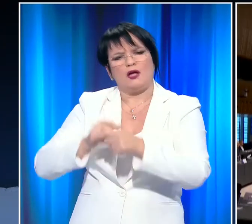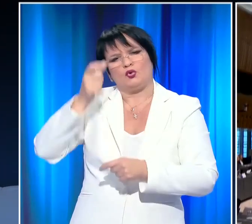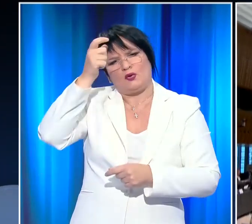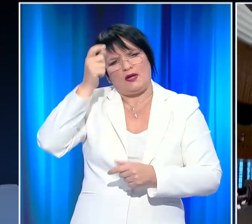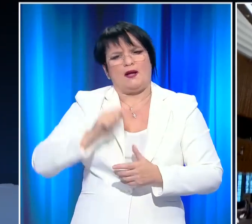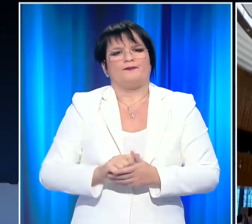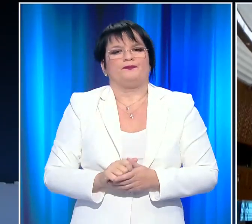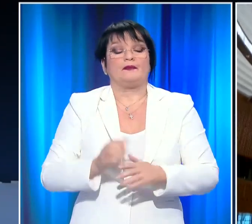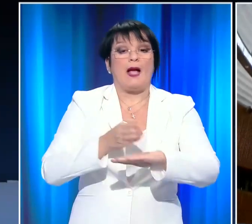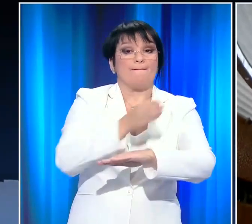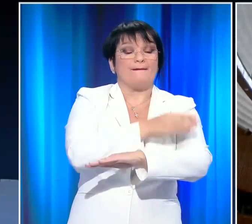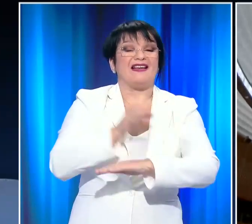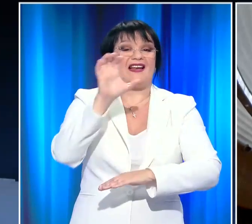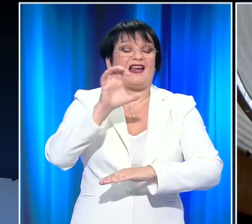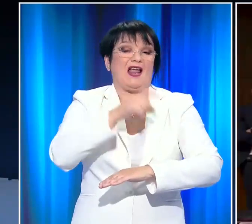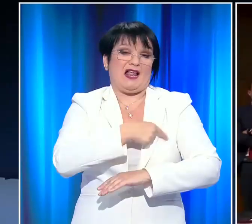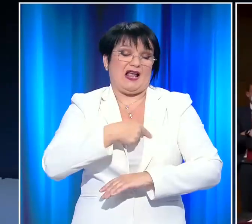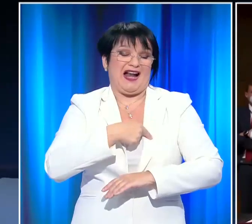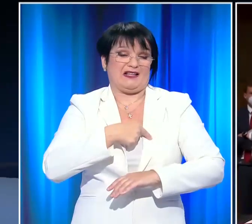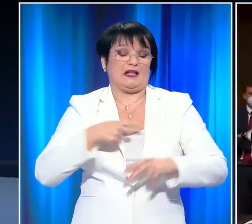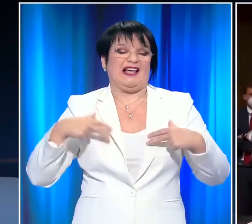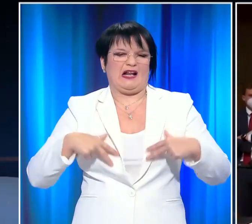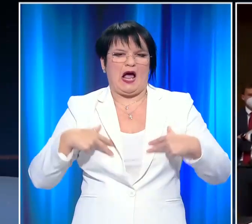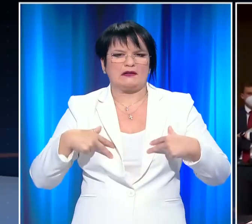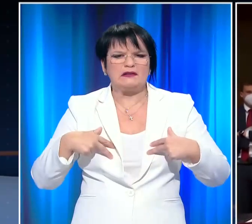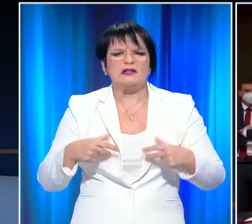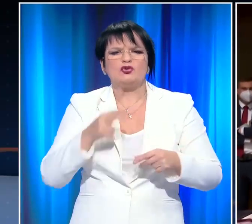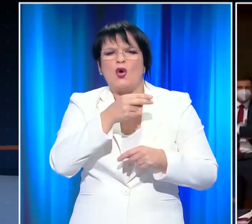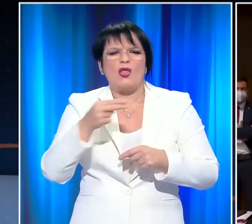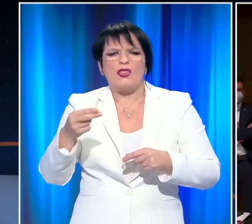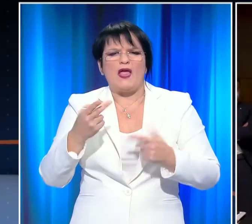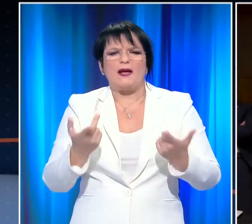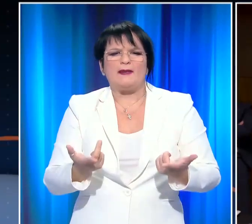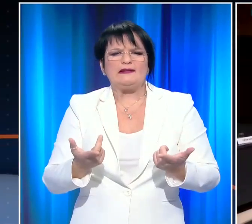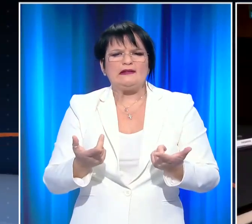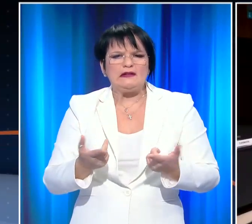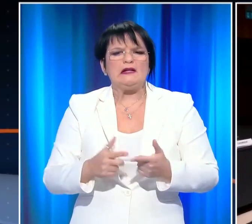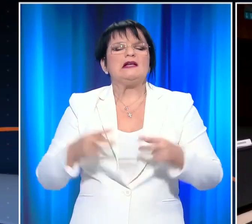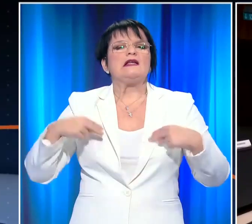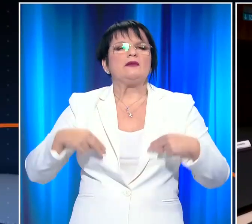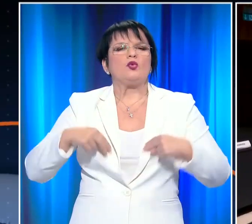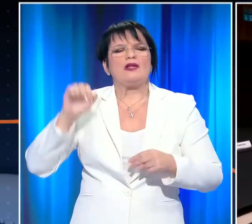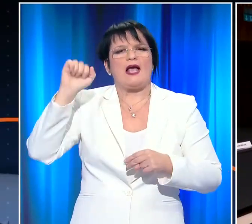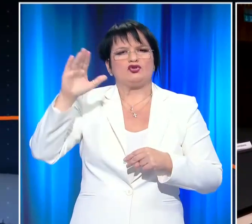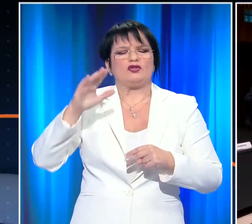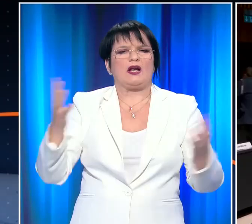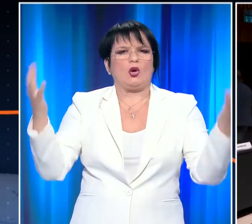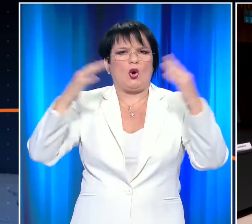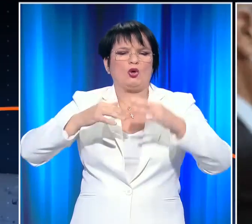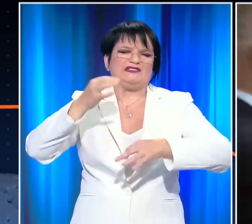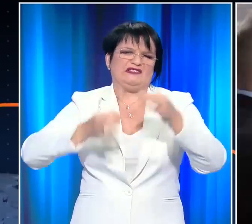Πριν από τους αρχηγούς κρατών την Ευρωπαϊκή απάντηση στις τουρκές προκλήσεις βάρος Ελλάδας και Κύπρου συζήτησαν οι Υπουργοί